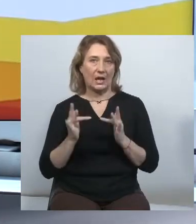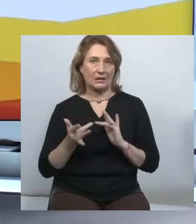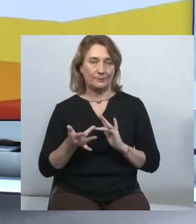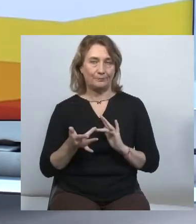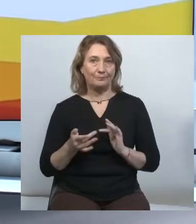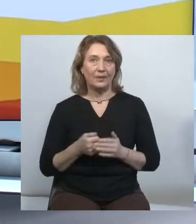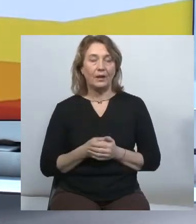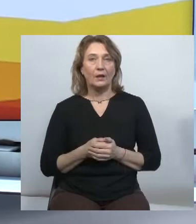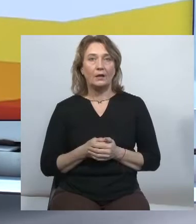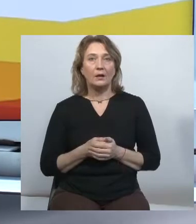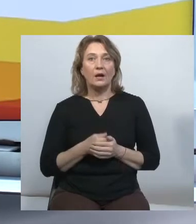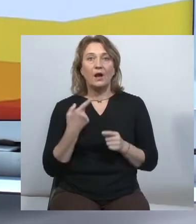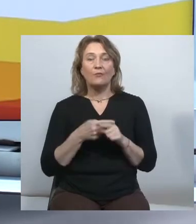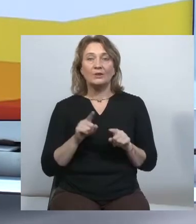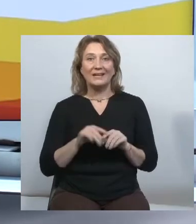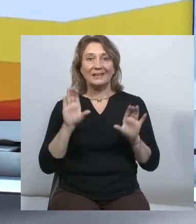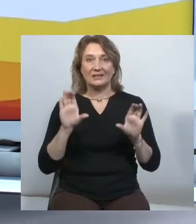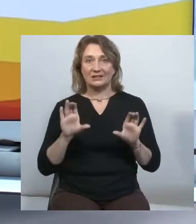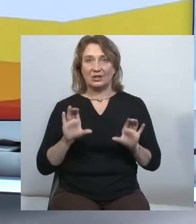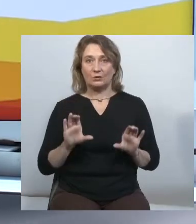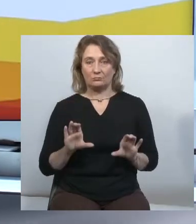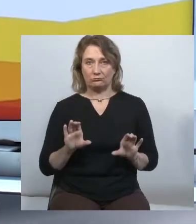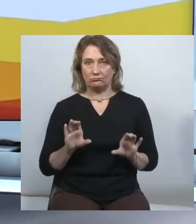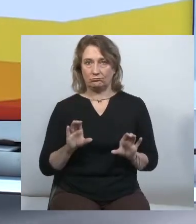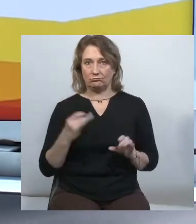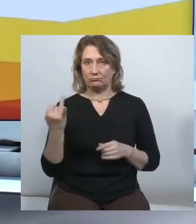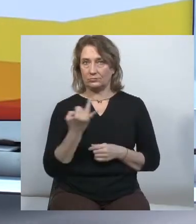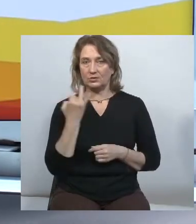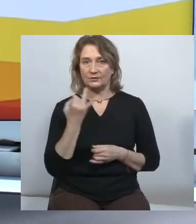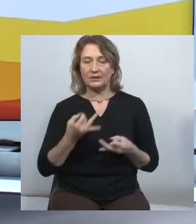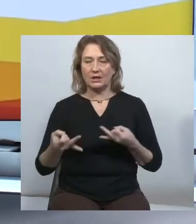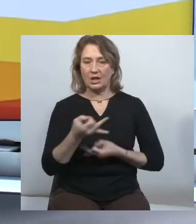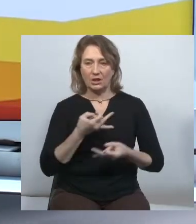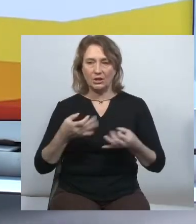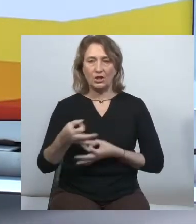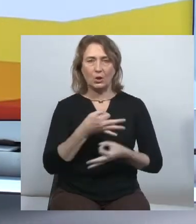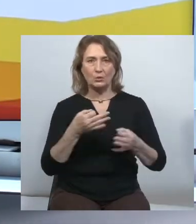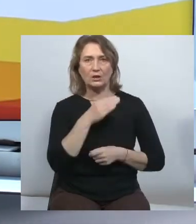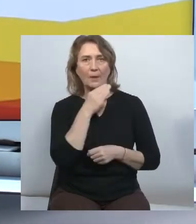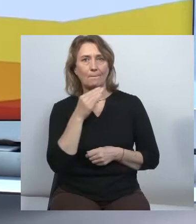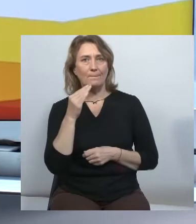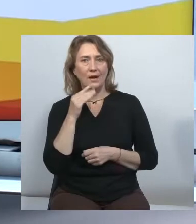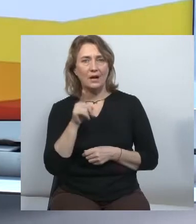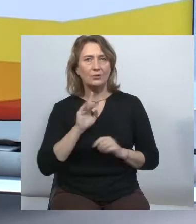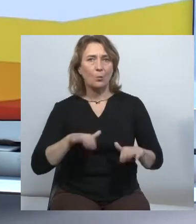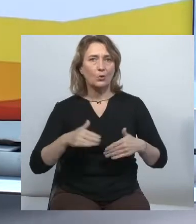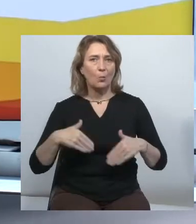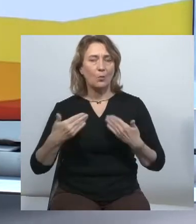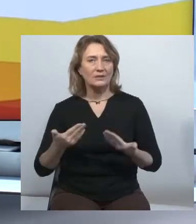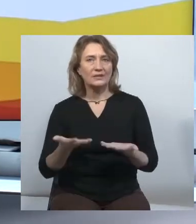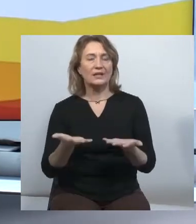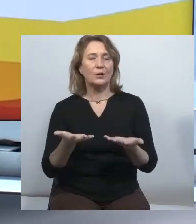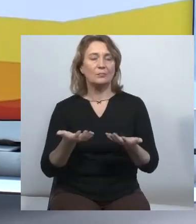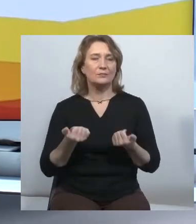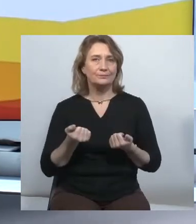Власне, цей законопроект викликав досить такі жваві дискусії в медійній спільноті, багато його пропозицій отримали схвальні